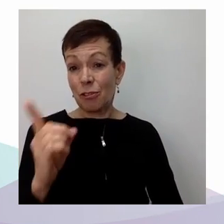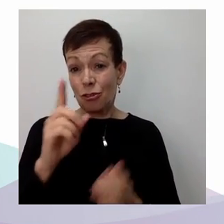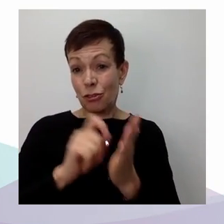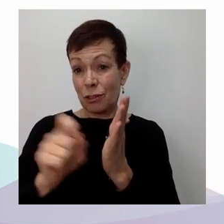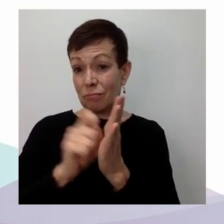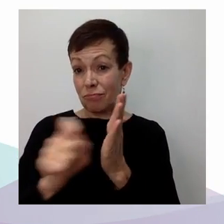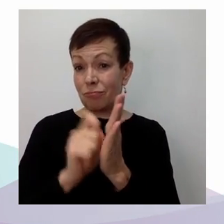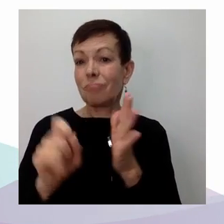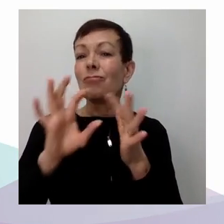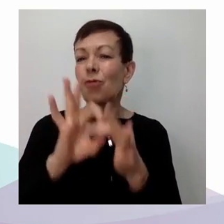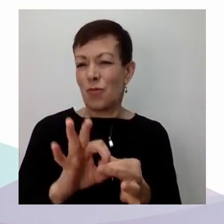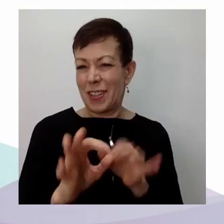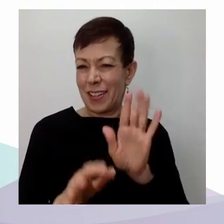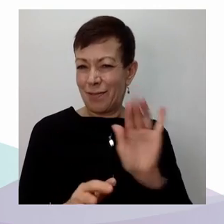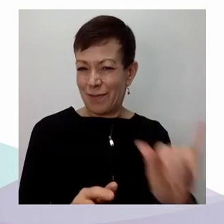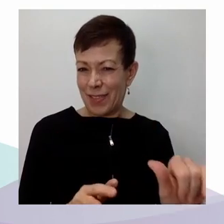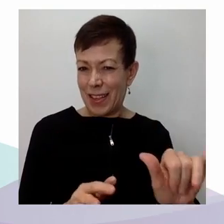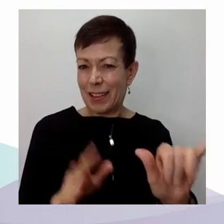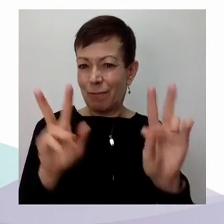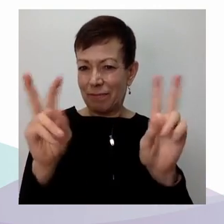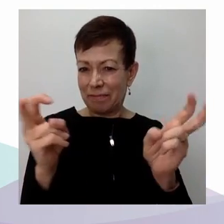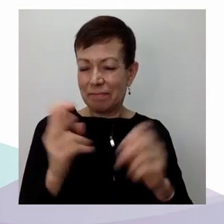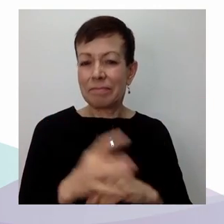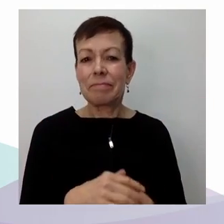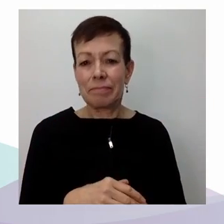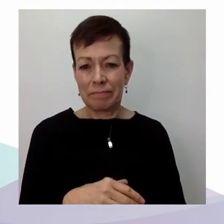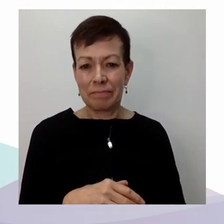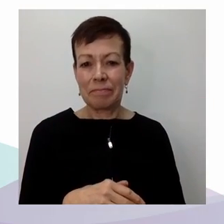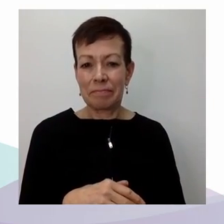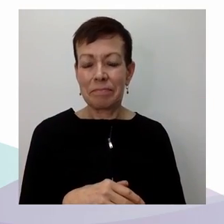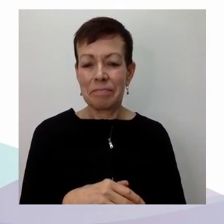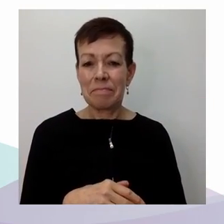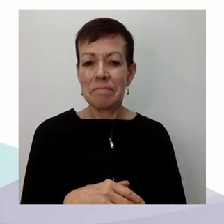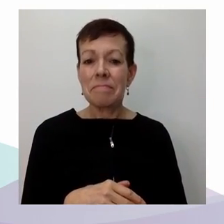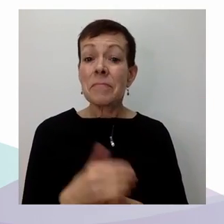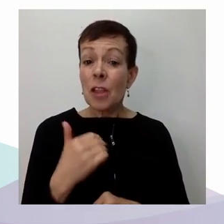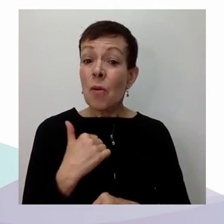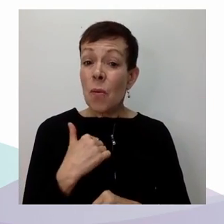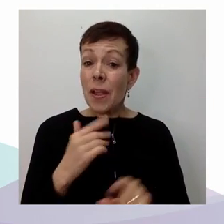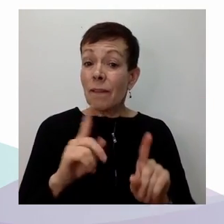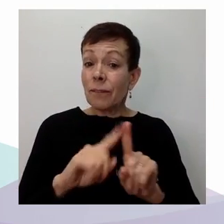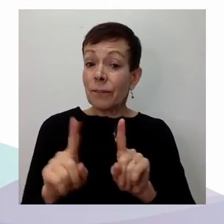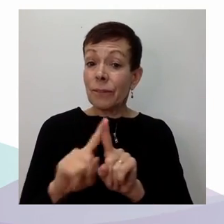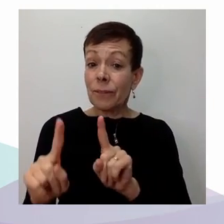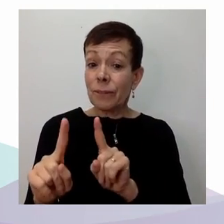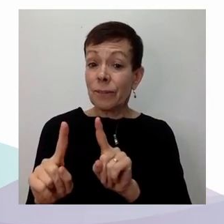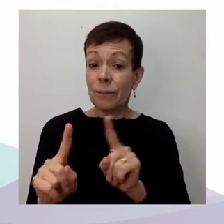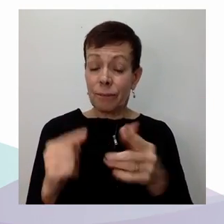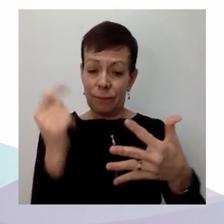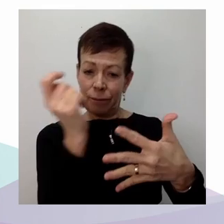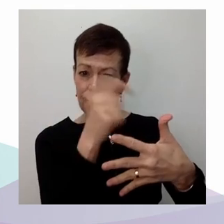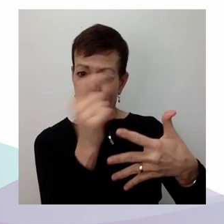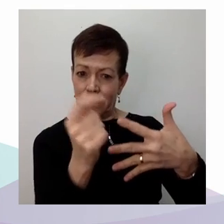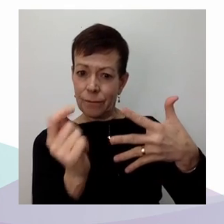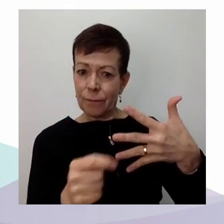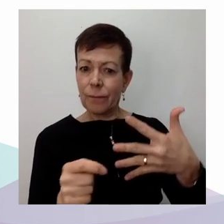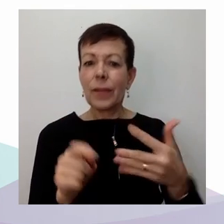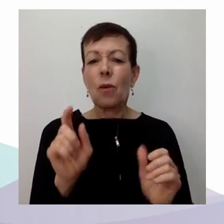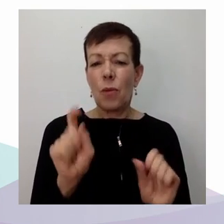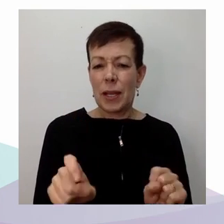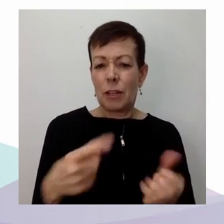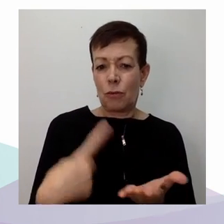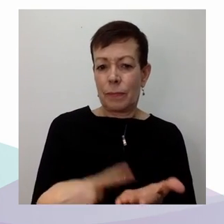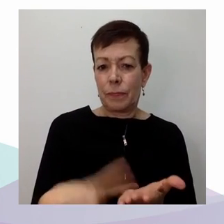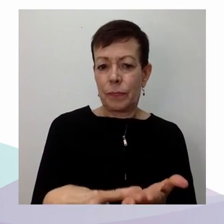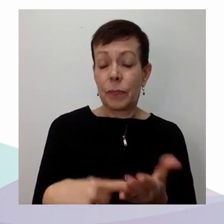Alors, il y a différents éléments qui méritent d'être mentionnés, bien sûr. Au premier chef, le financement accordé aux